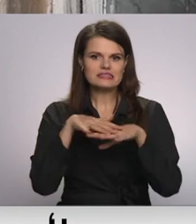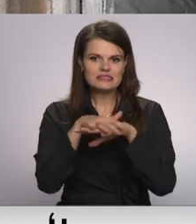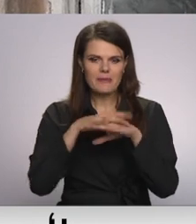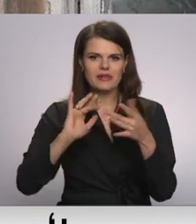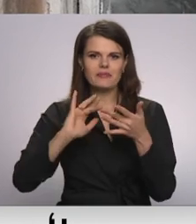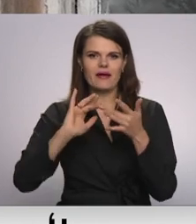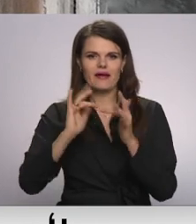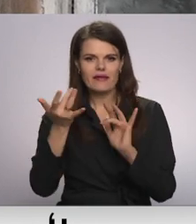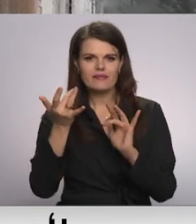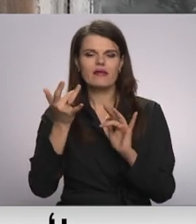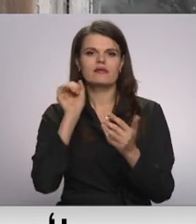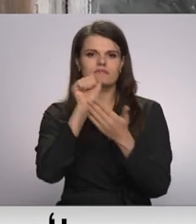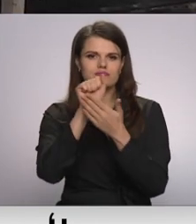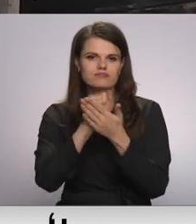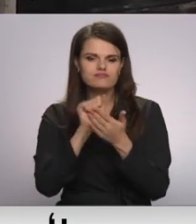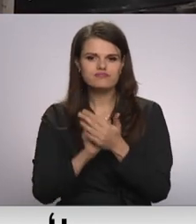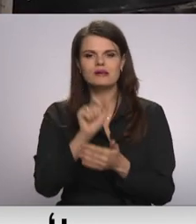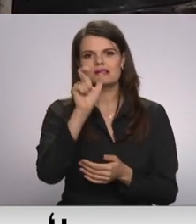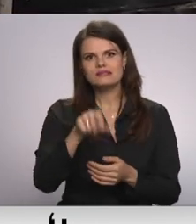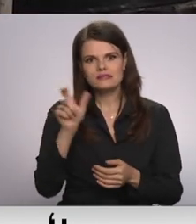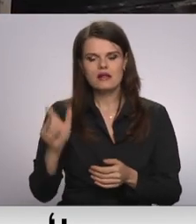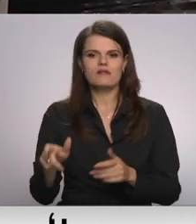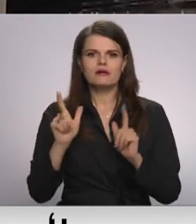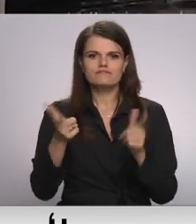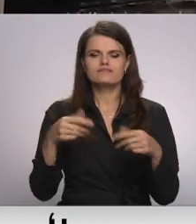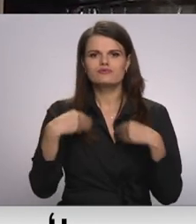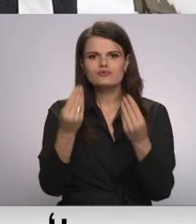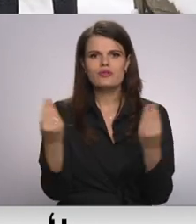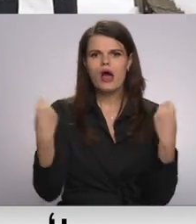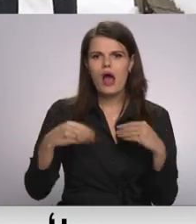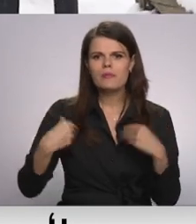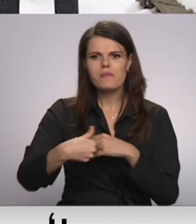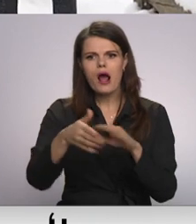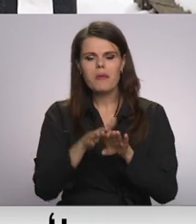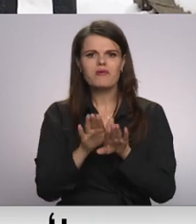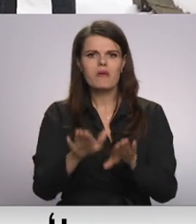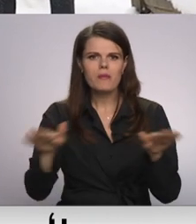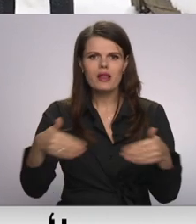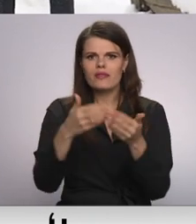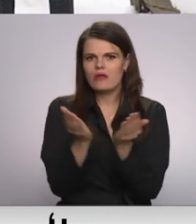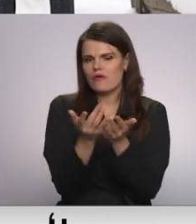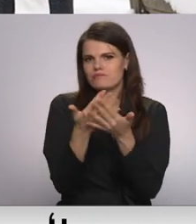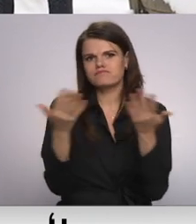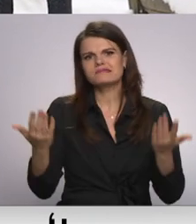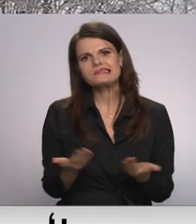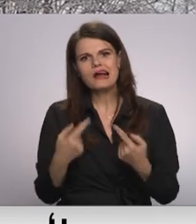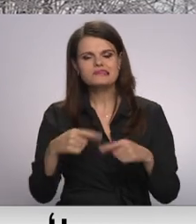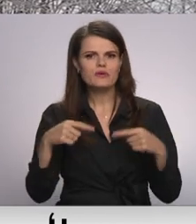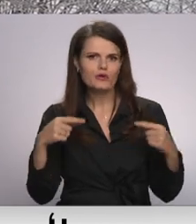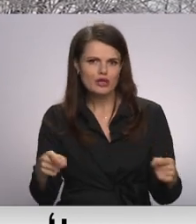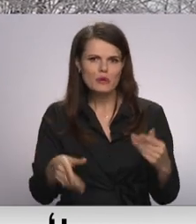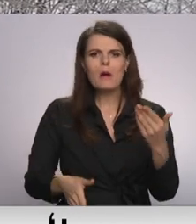Sociālajos mēdījos netrūks cilvēku, kuri gatavi zildot apģērbu apavus, mēbeles, traukus un citus sadzīves priekšmetus.